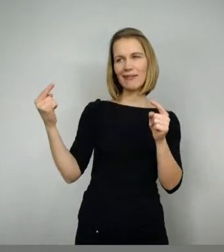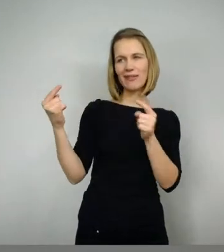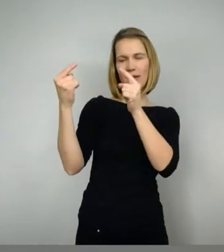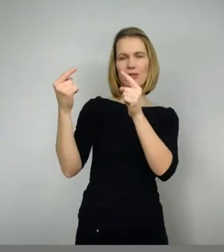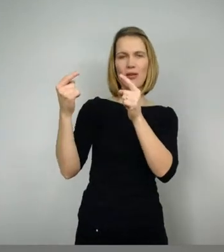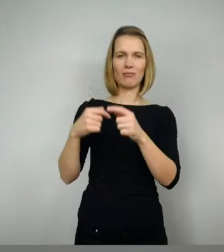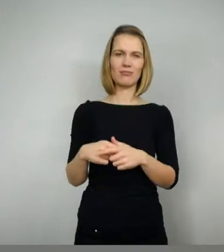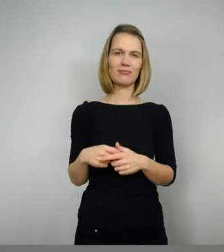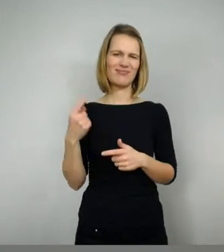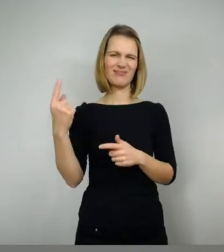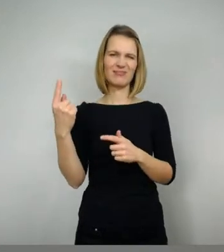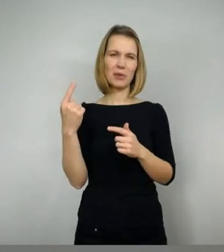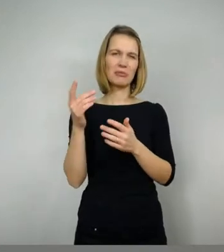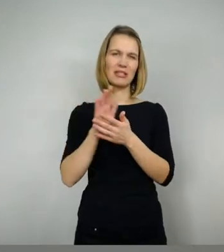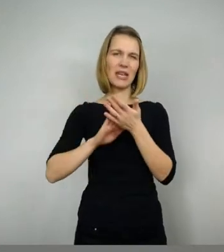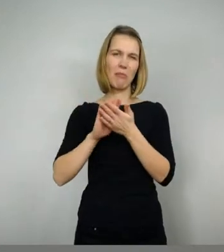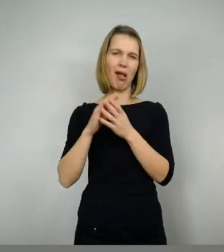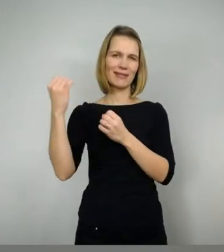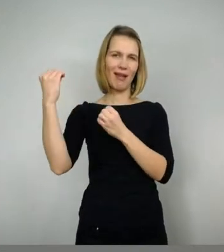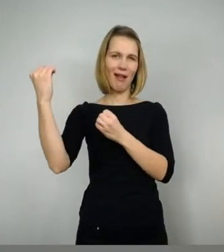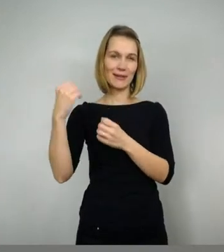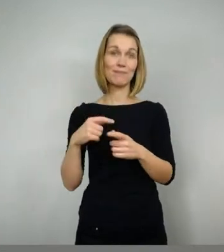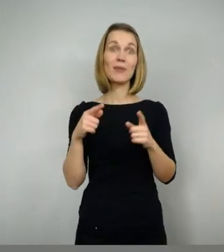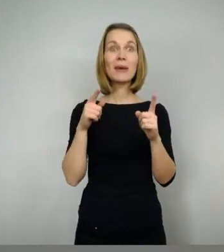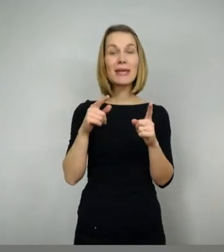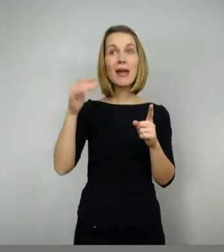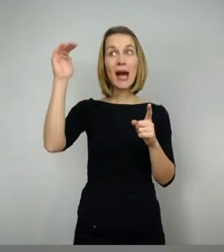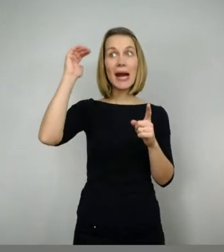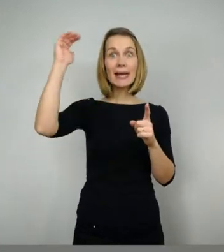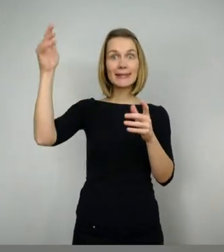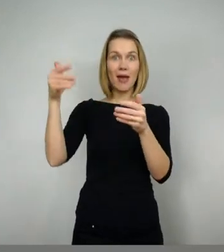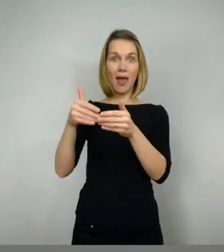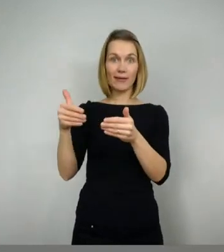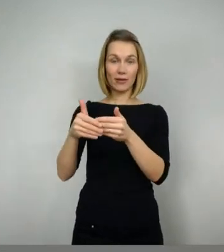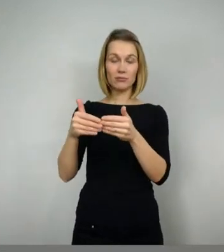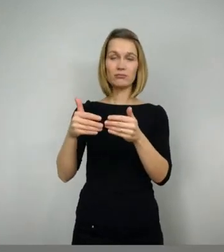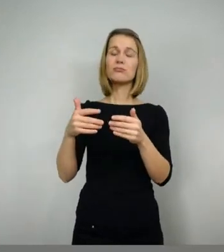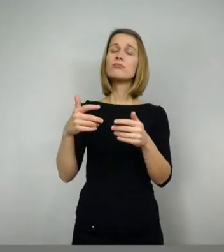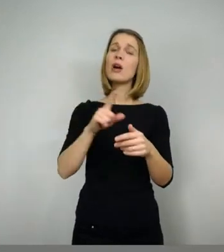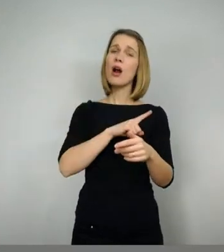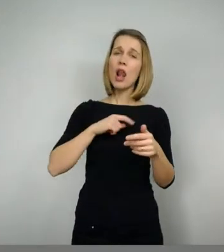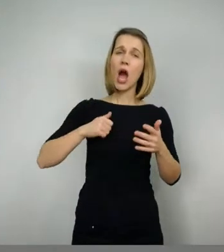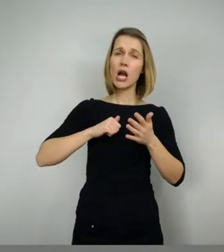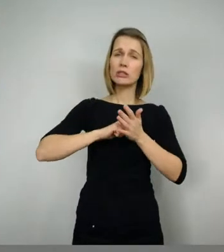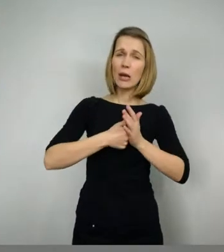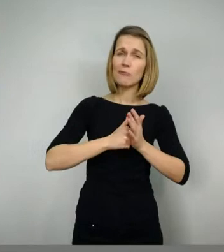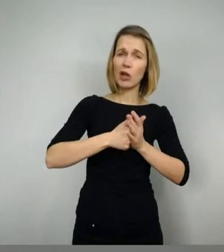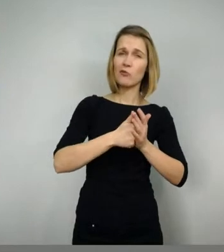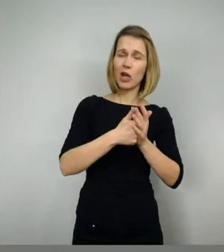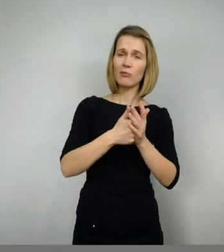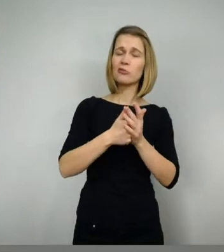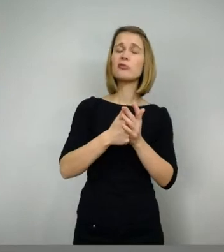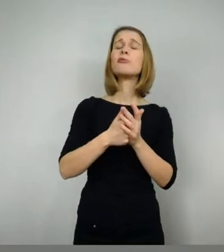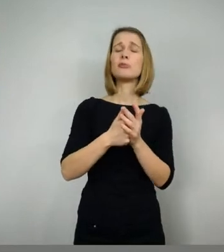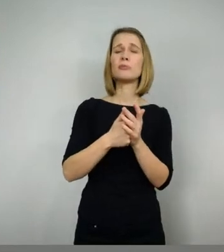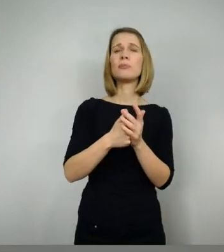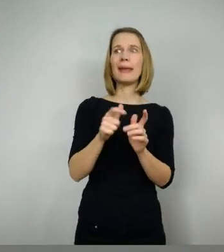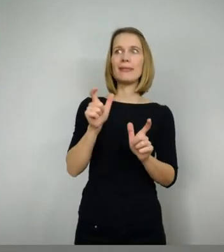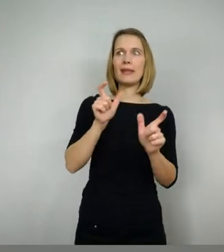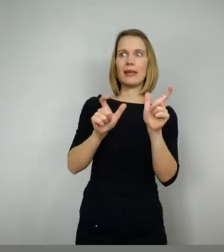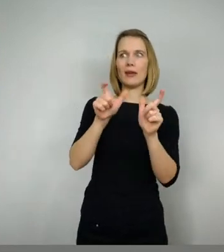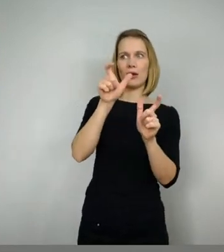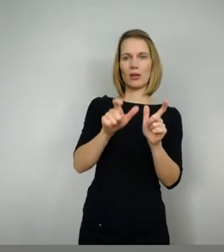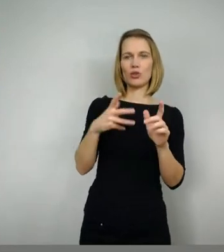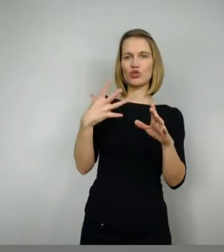Genau, also hier einmal der Riese. Ecke und nach lahmem Kampf kann er ihn eben endlich K.O. schlagen und dann auch töten